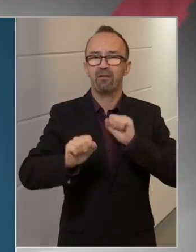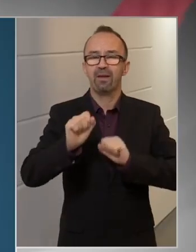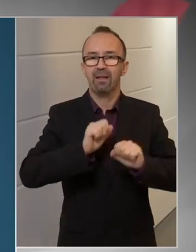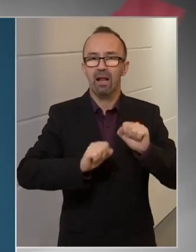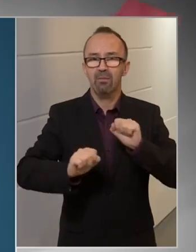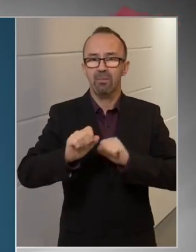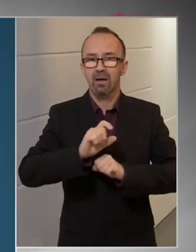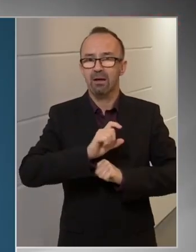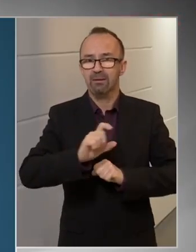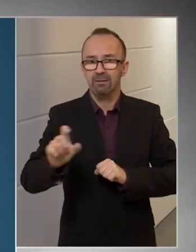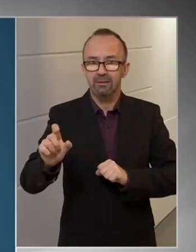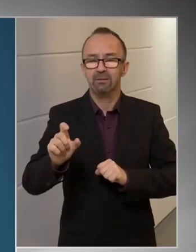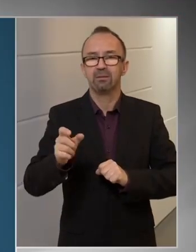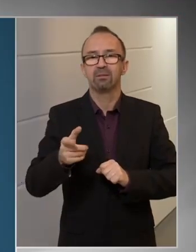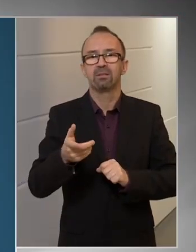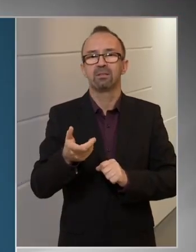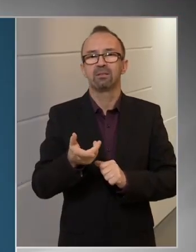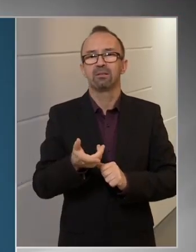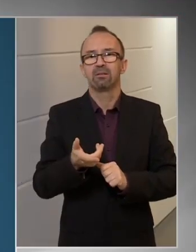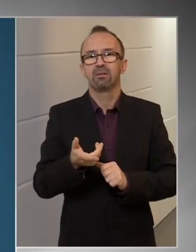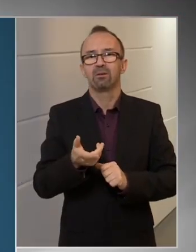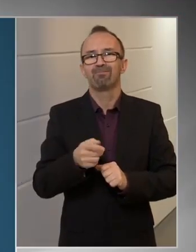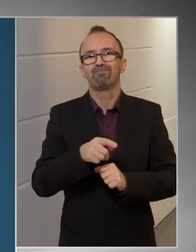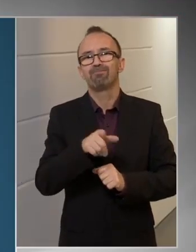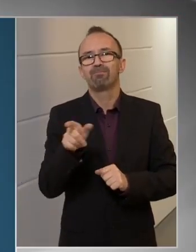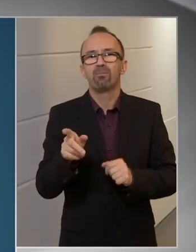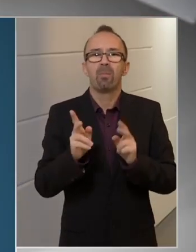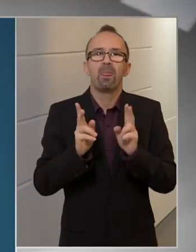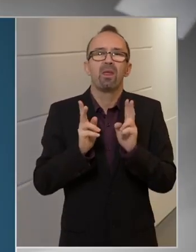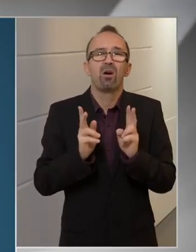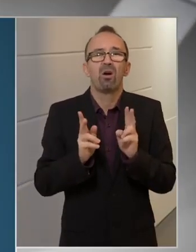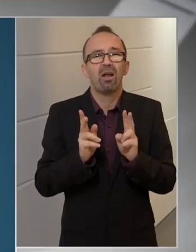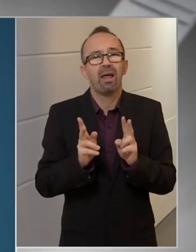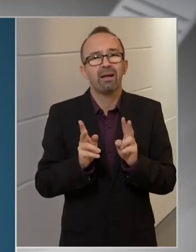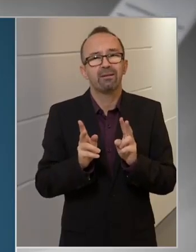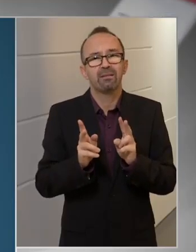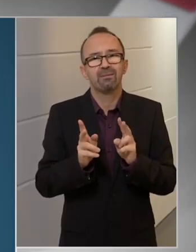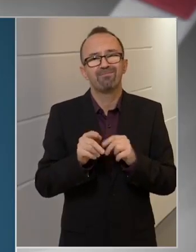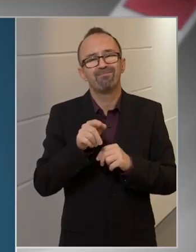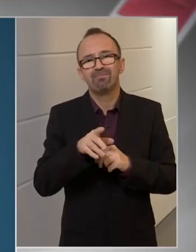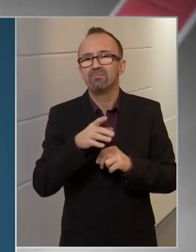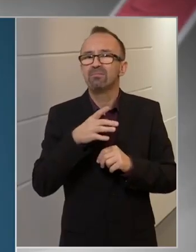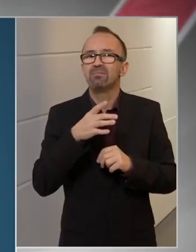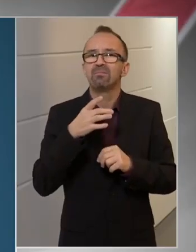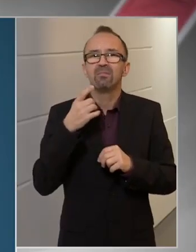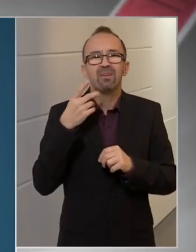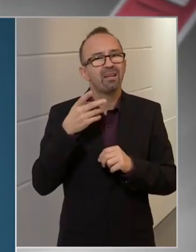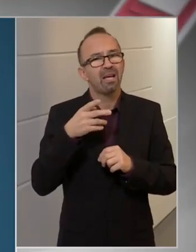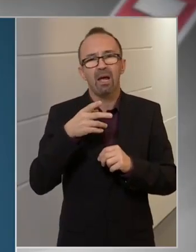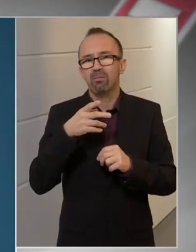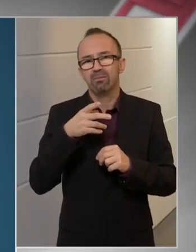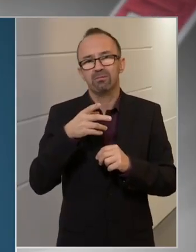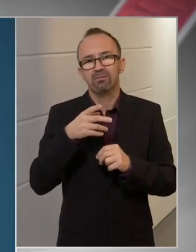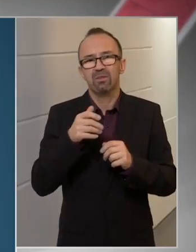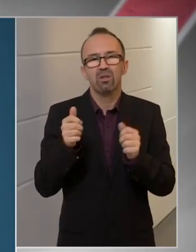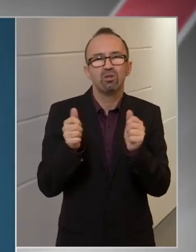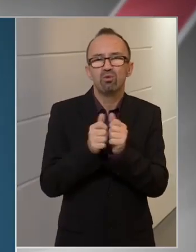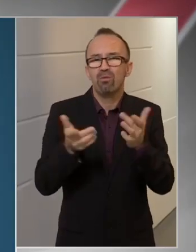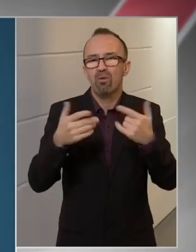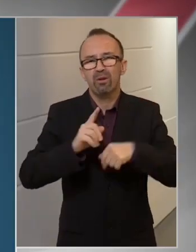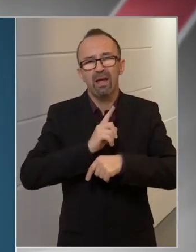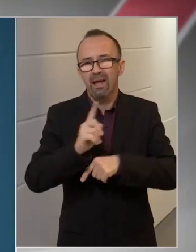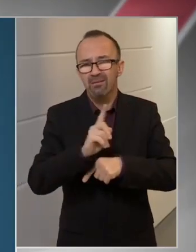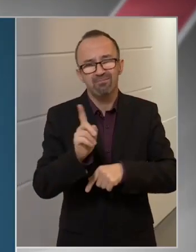érdekében ők, ha lehetséges, akkor egyáltalán ne menjenek zsúfolt